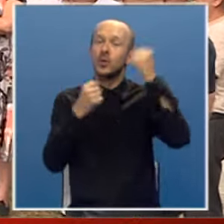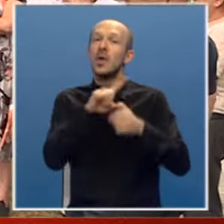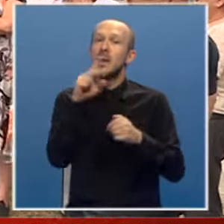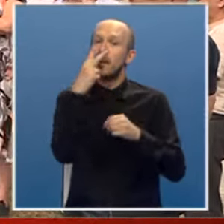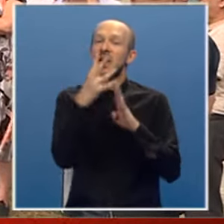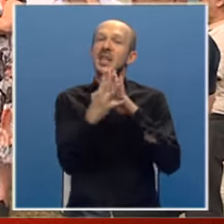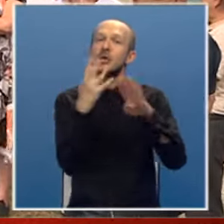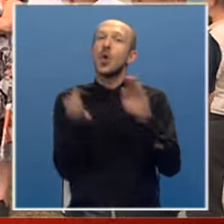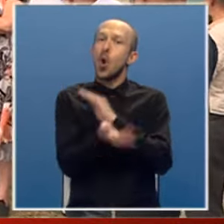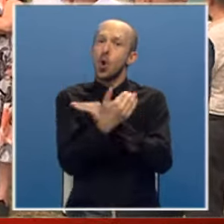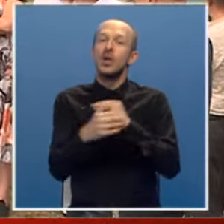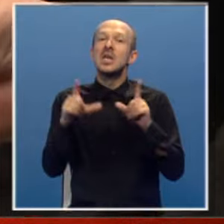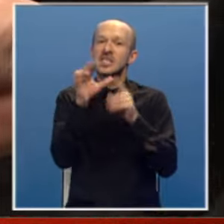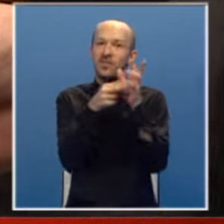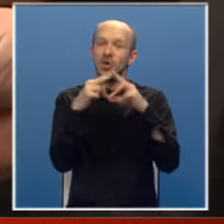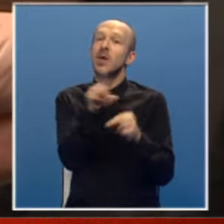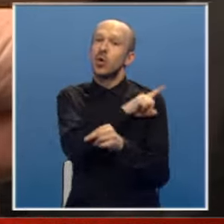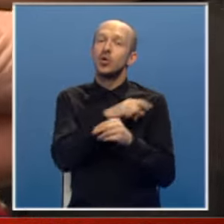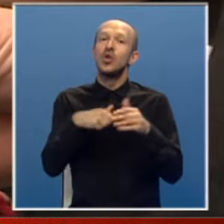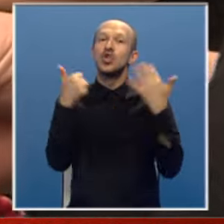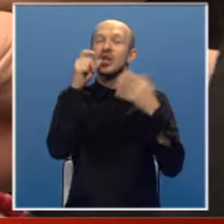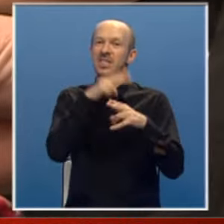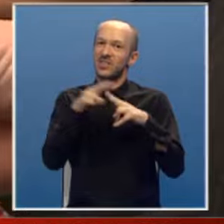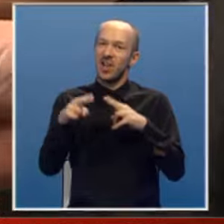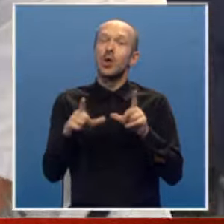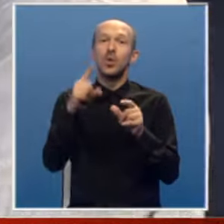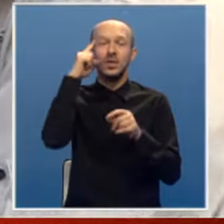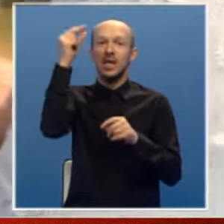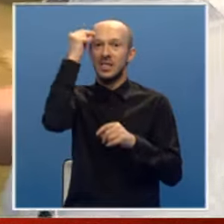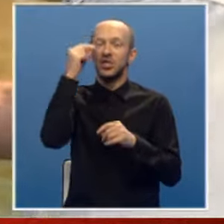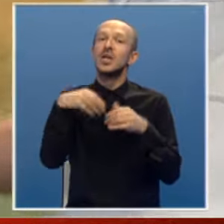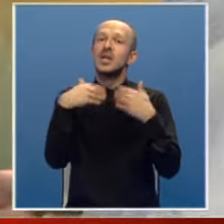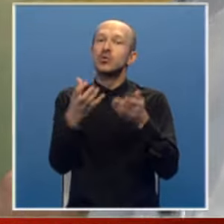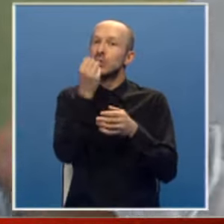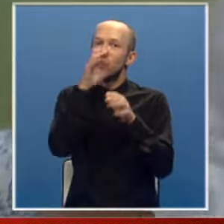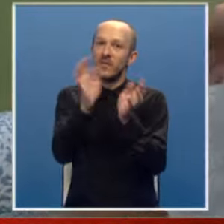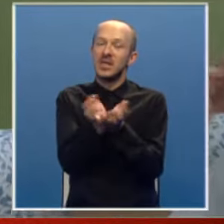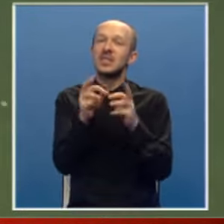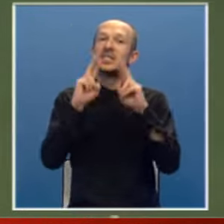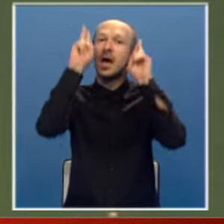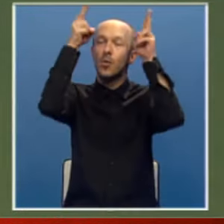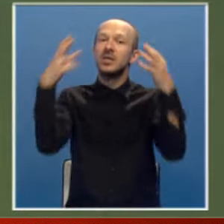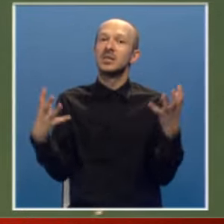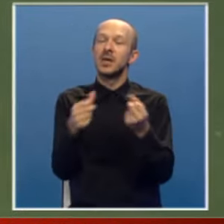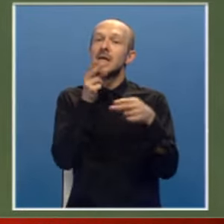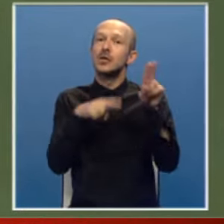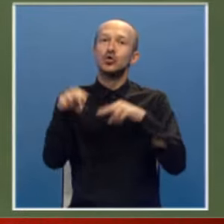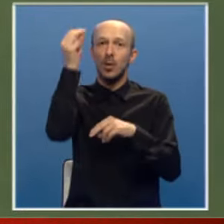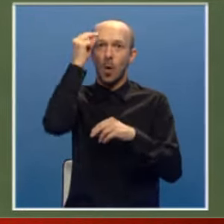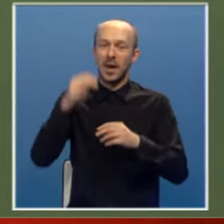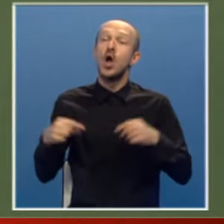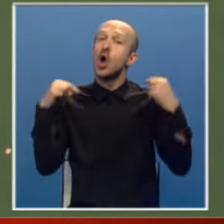nepregledne izbjegličke kolone u svodni poginulo je šest civila. U znak sjećanja spušteni su vijenci sa mosta spasa i služen pomen.